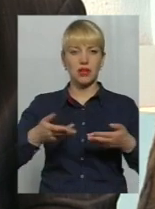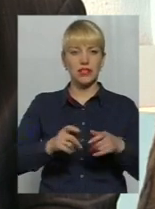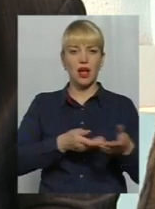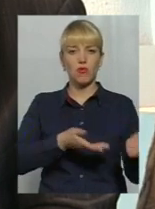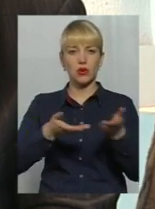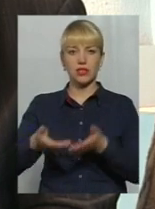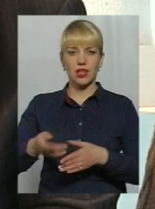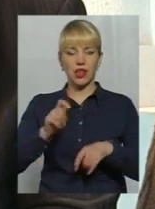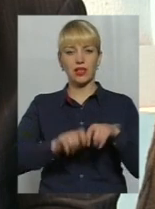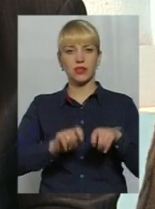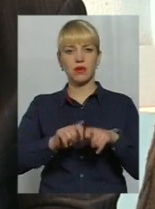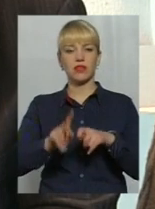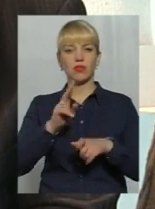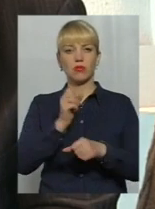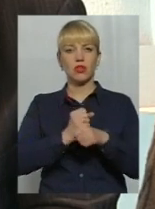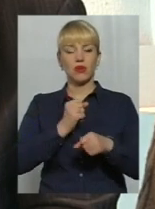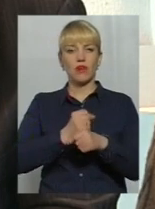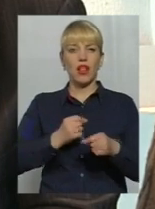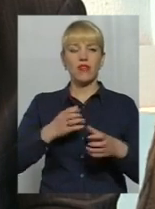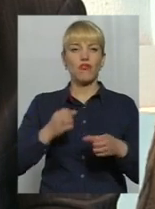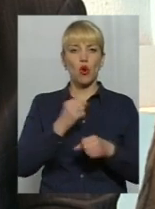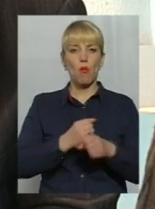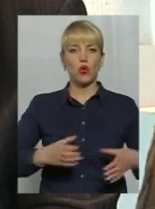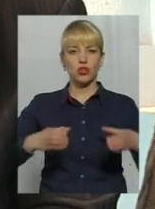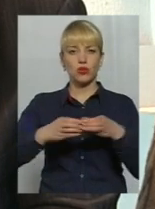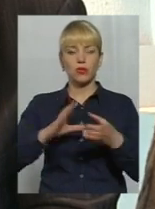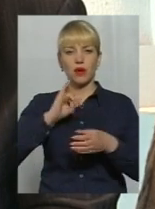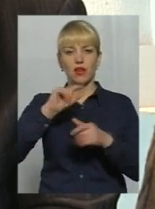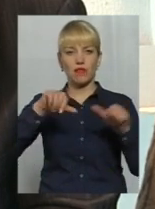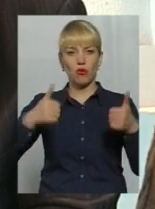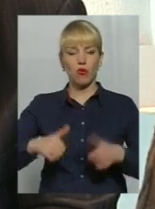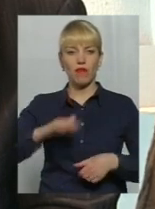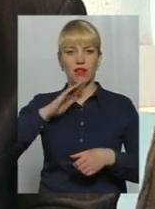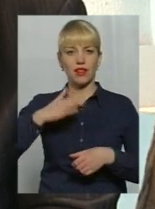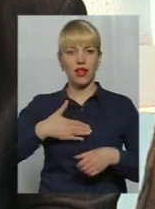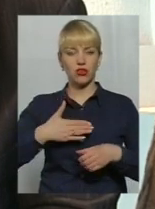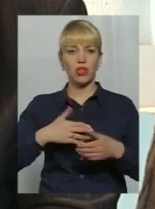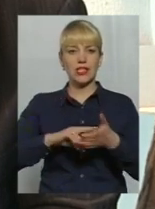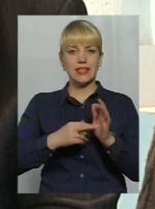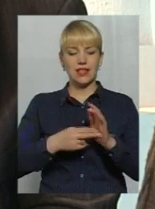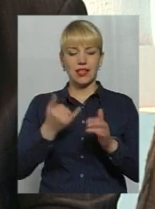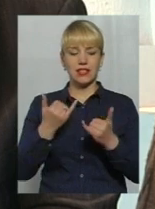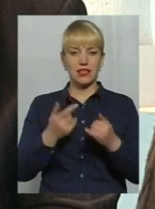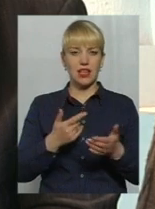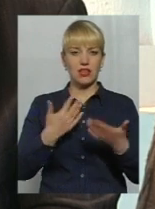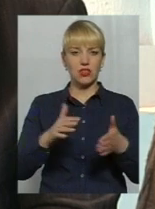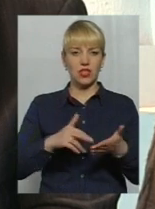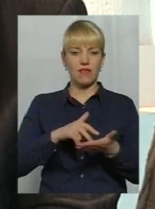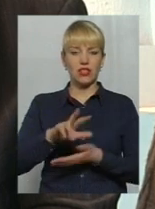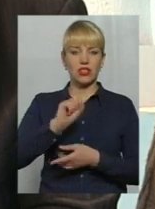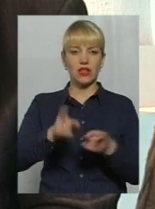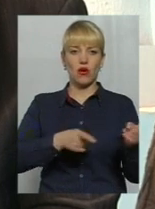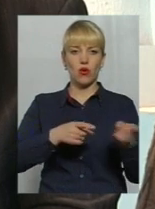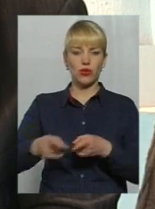працювали в робочих групах над формуванням нашої стратегії. І зараз ми вже вийшли на готовий проєкт стратегії розвитку міста